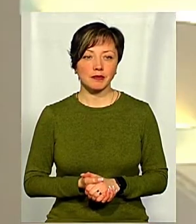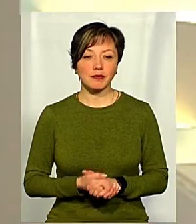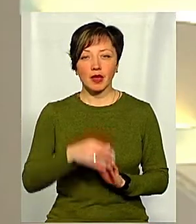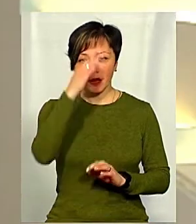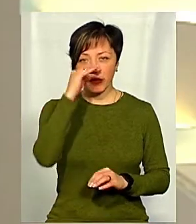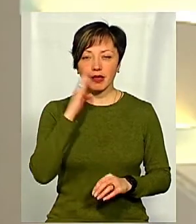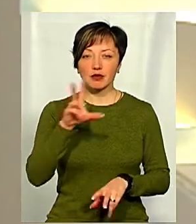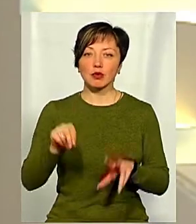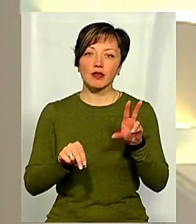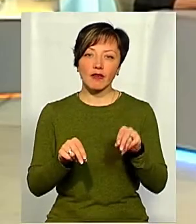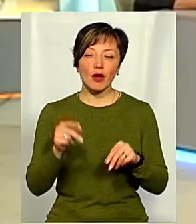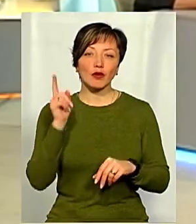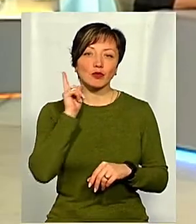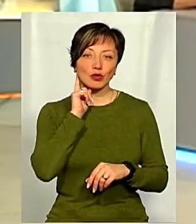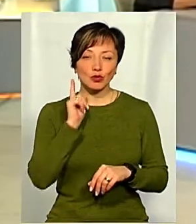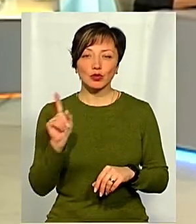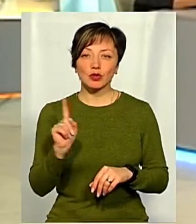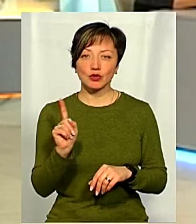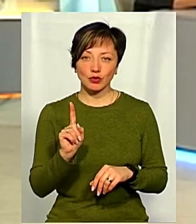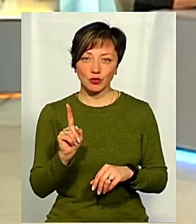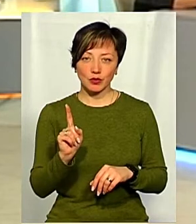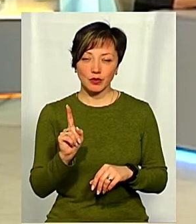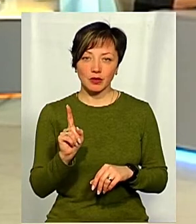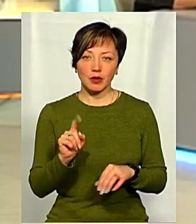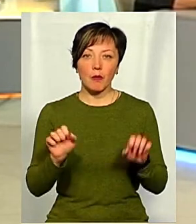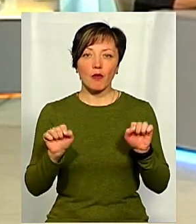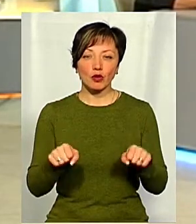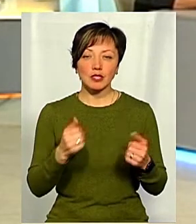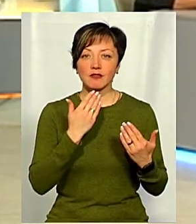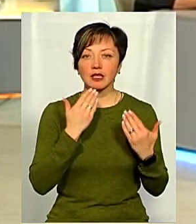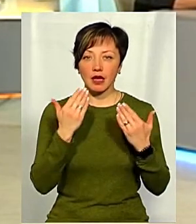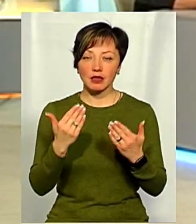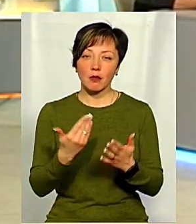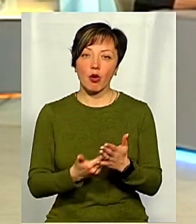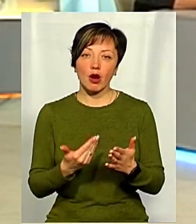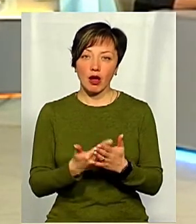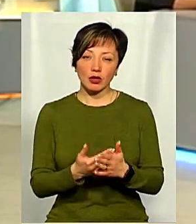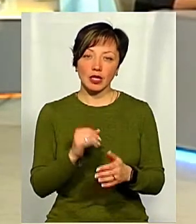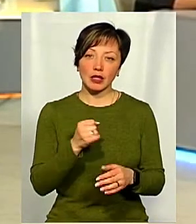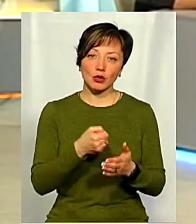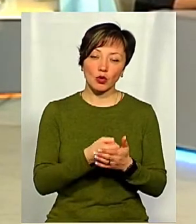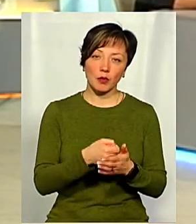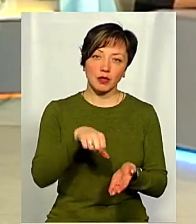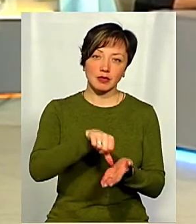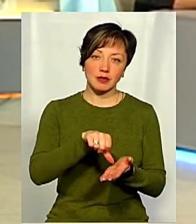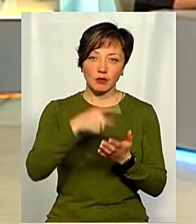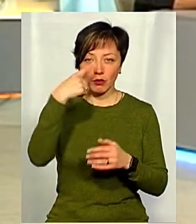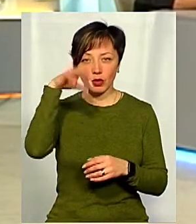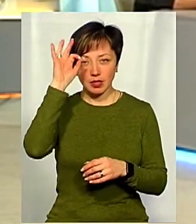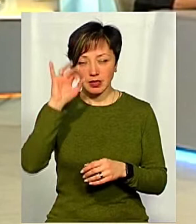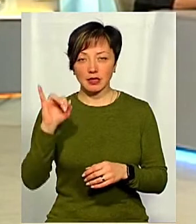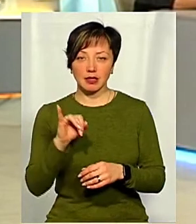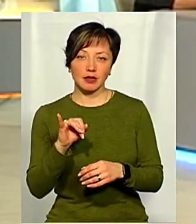сподіваюся, почують те, що можна звертатися за порадою і до представників